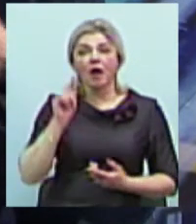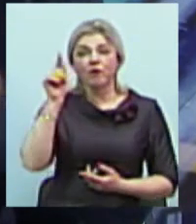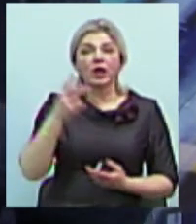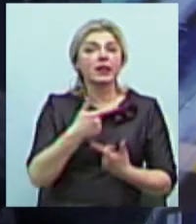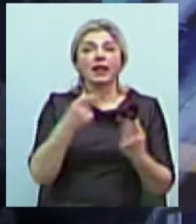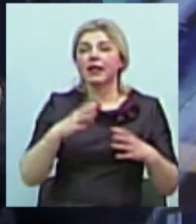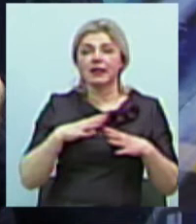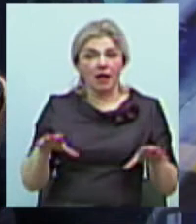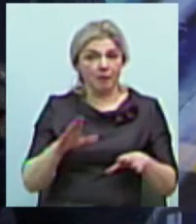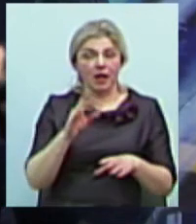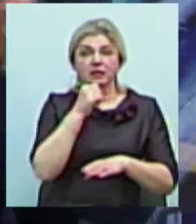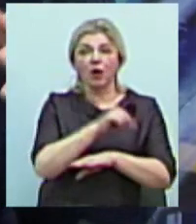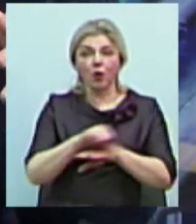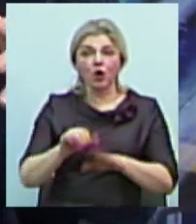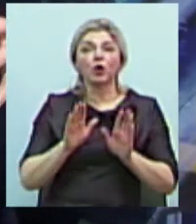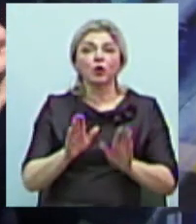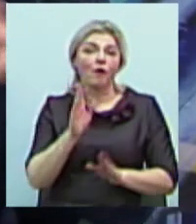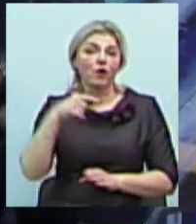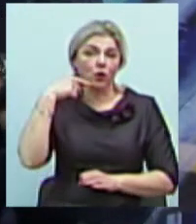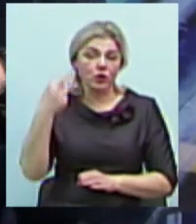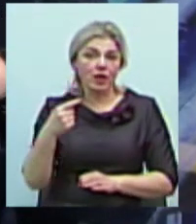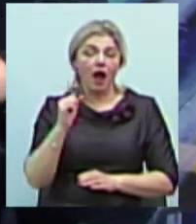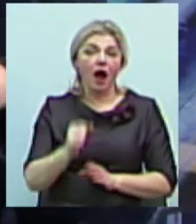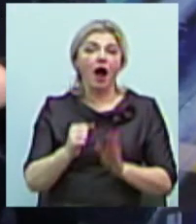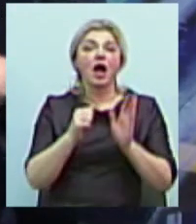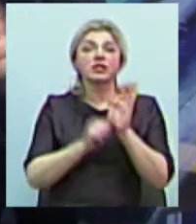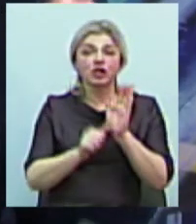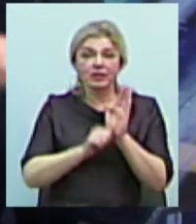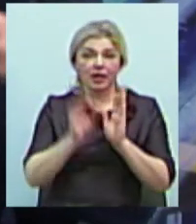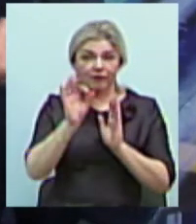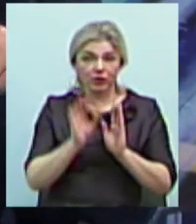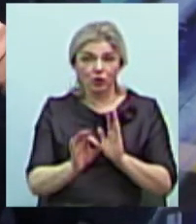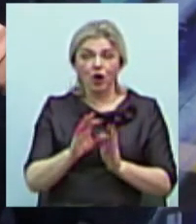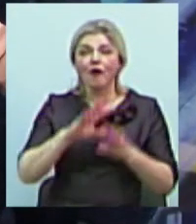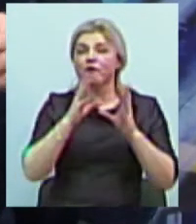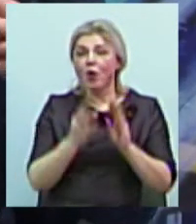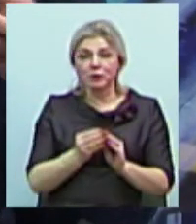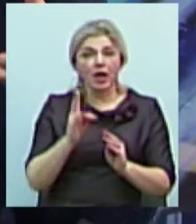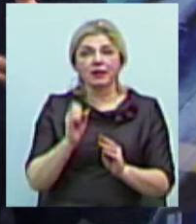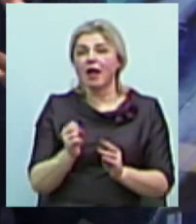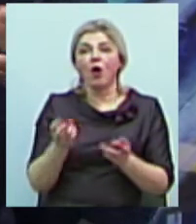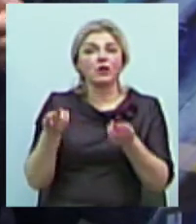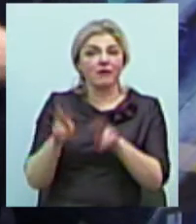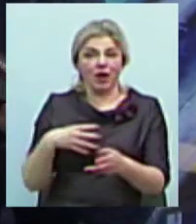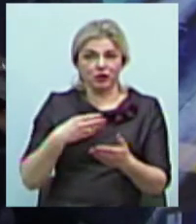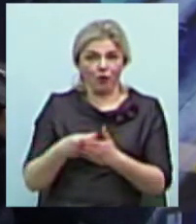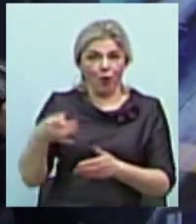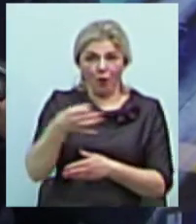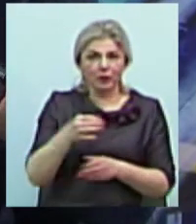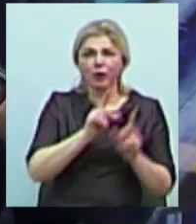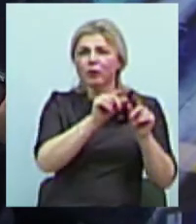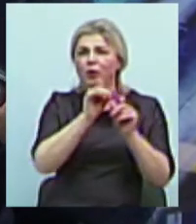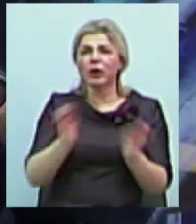кордоном тільки у Росії. А 70% з цих 90% взагалі-то не покидали свою область. І, звісно ж, той